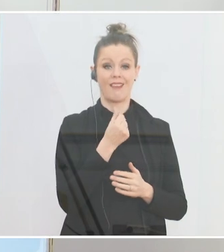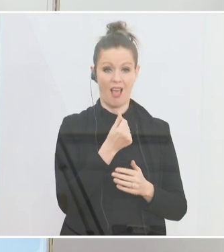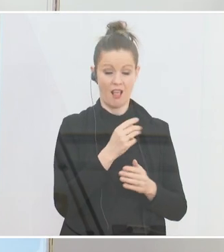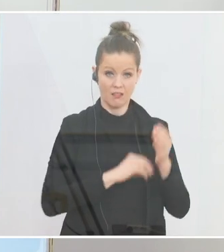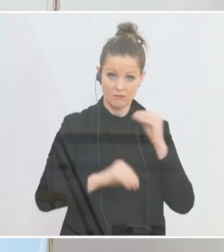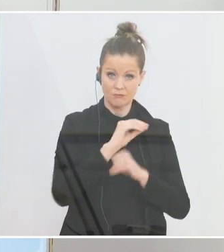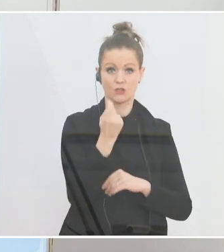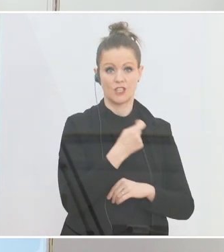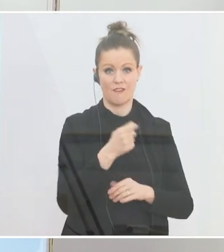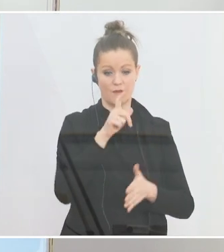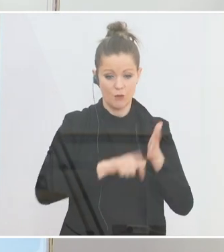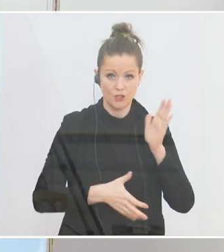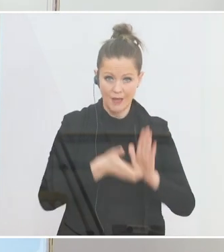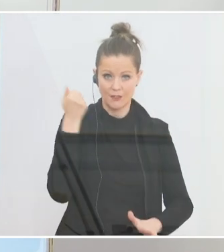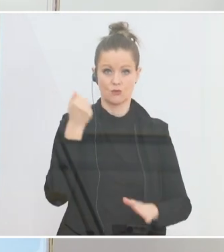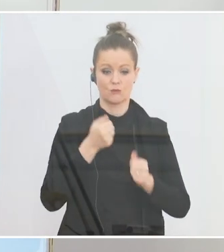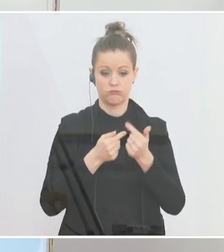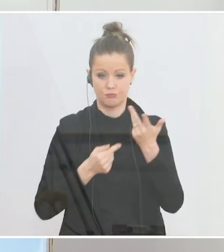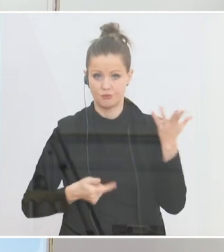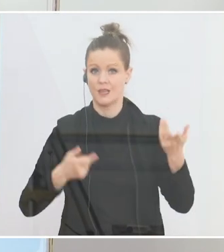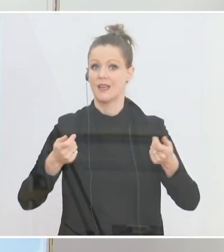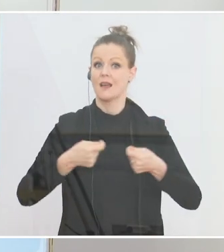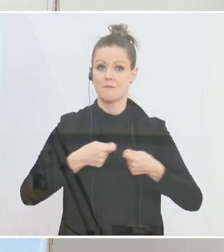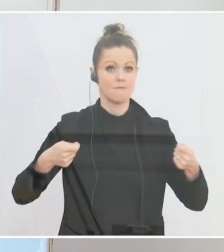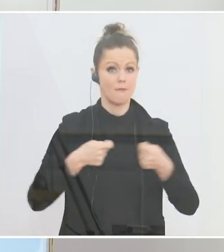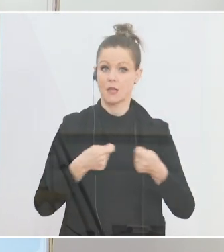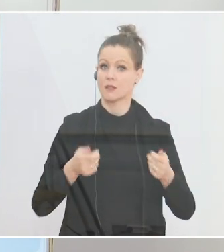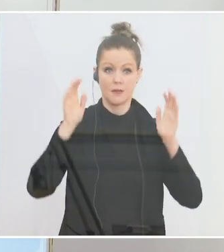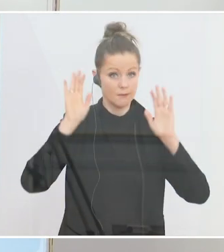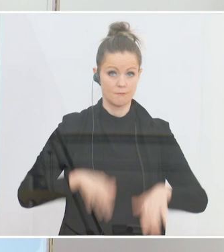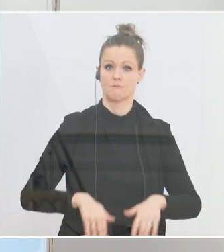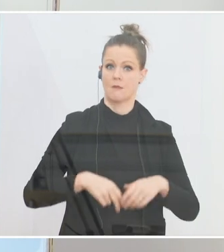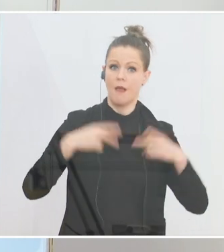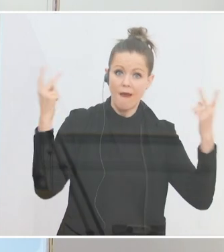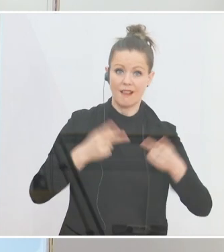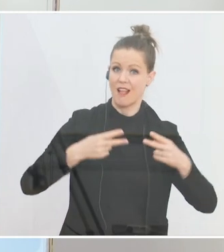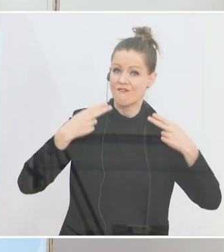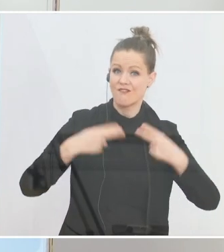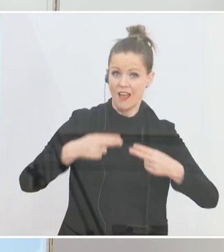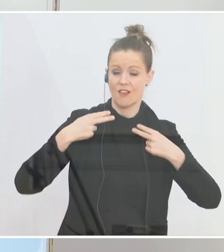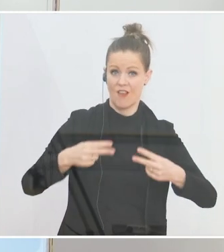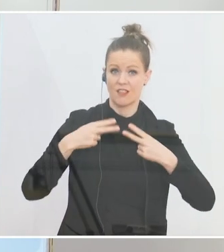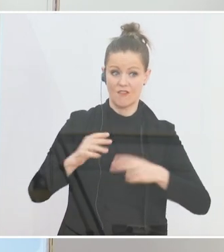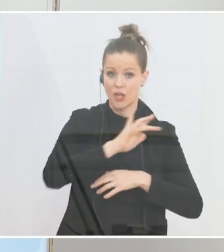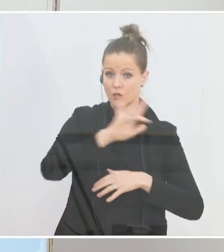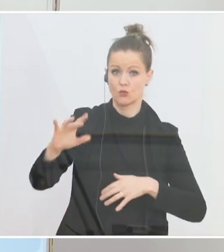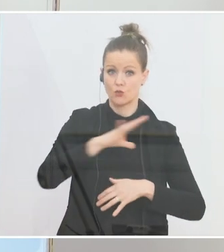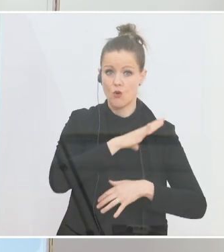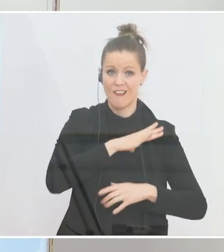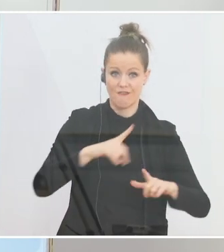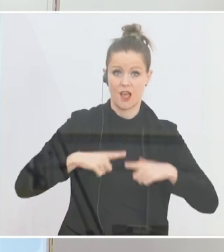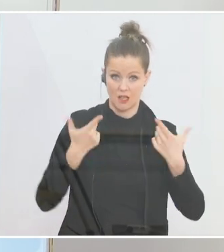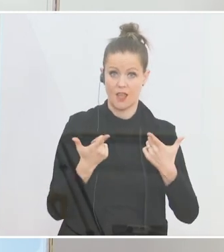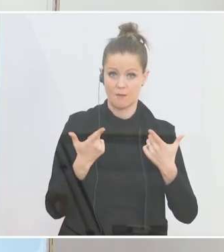Führerscheinentzug, durch alle anderen Maßnahmen nicht davon abhalten lässt, das Leben anderer zu gefährden, oft völlig unbeteiligte